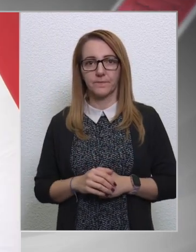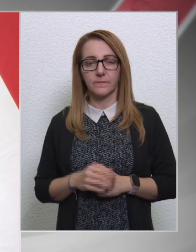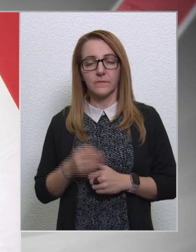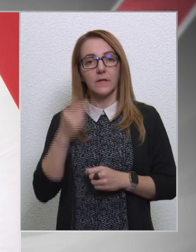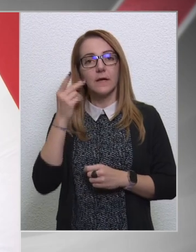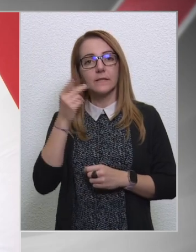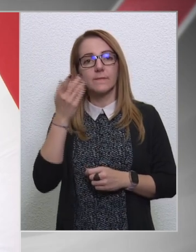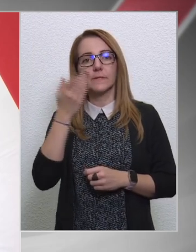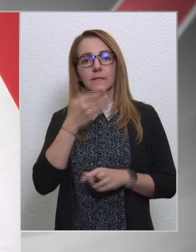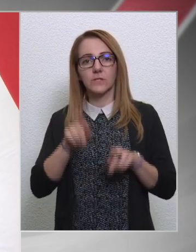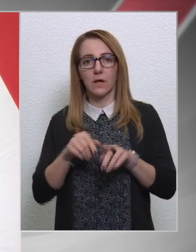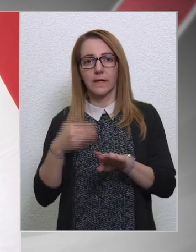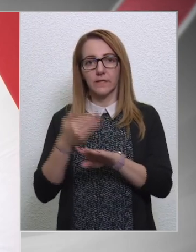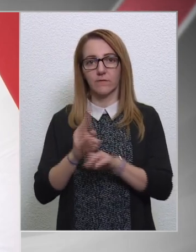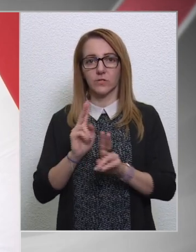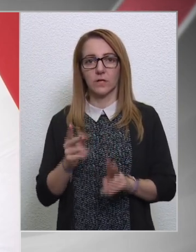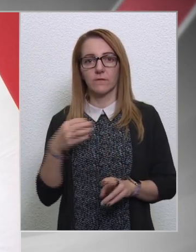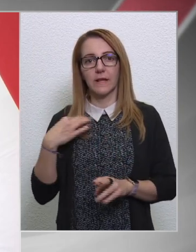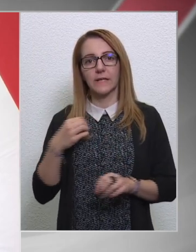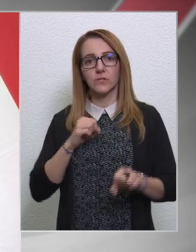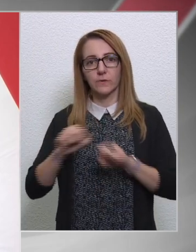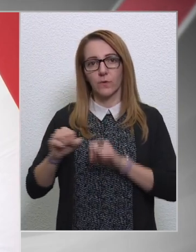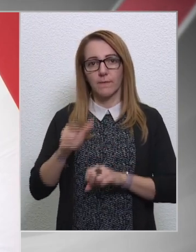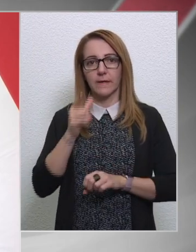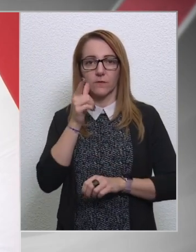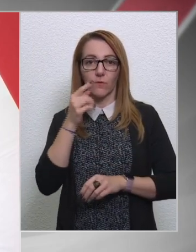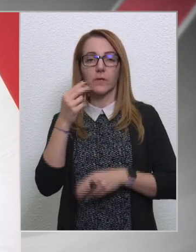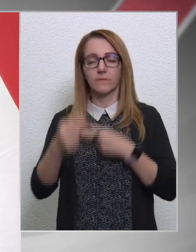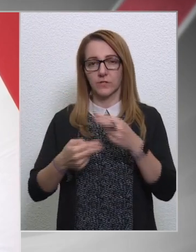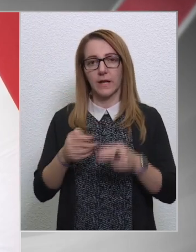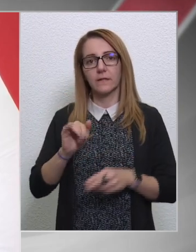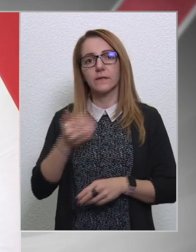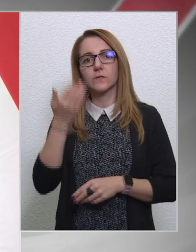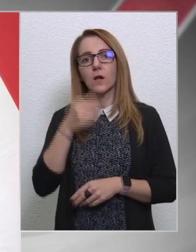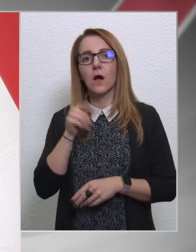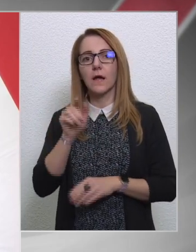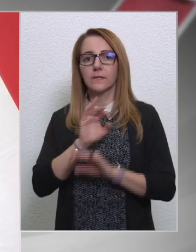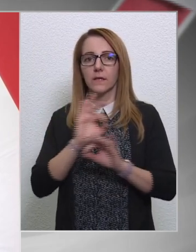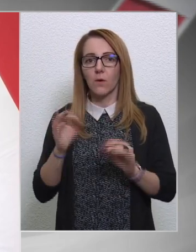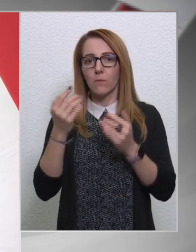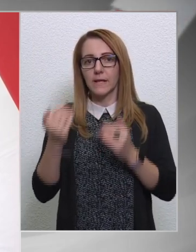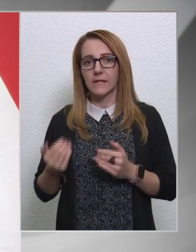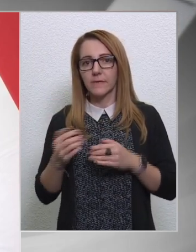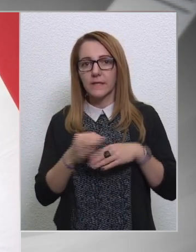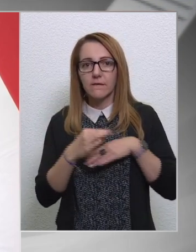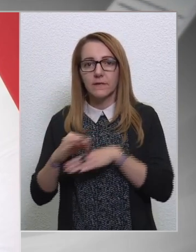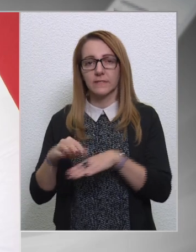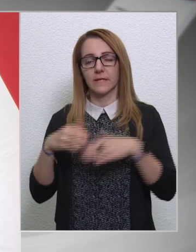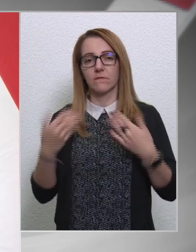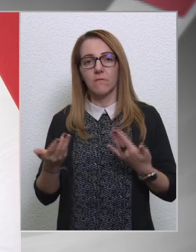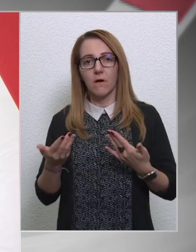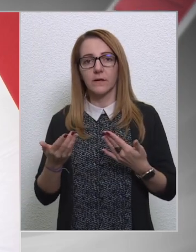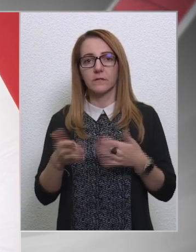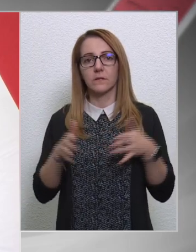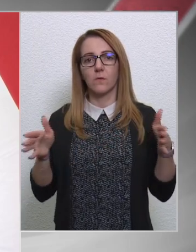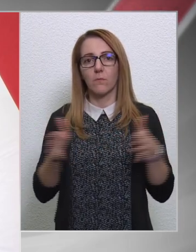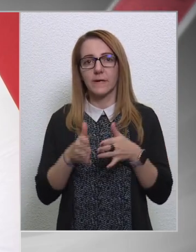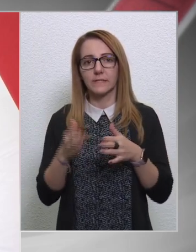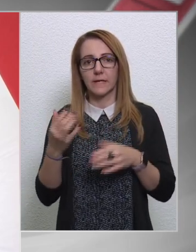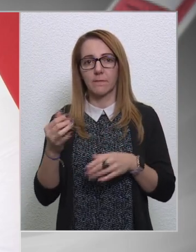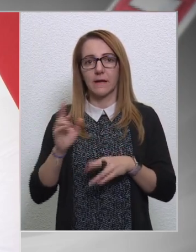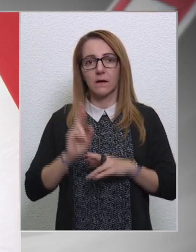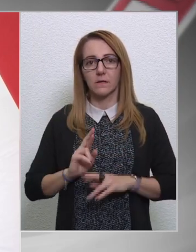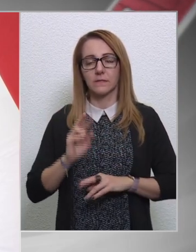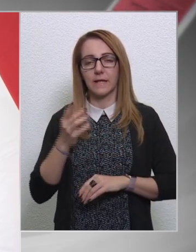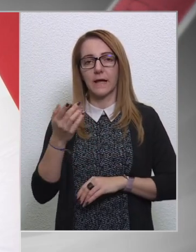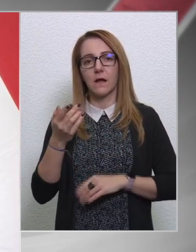Természetesen, hogyha ilyen javaslat van, akkor az egészségügyi kormányzat ezt meg fogja vizsgálni, és hogyha ez jobb eredményre vezet, vagy bármilyen nagyobb mértékben szavatolja